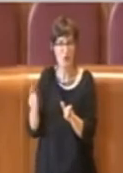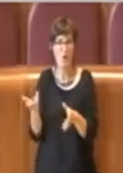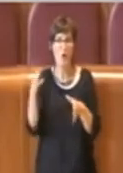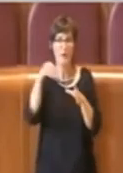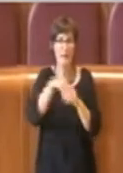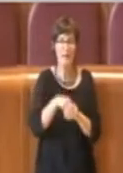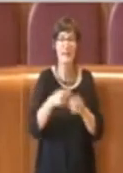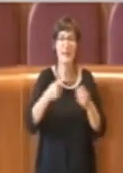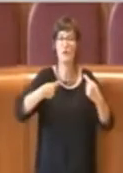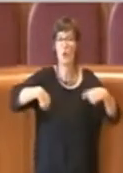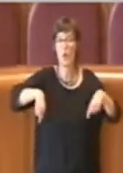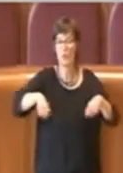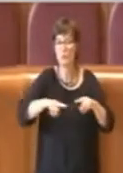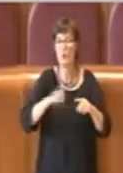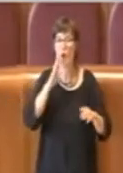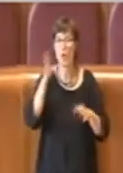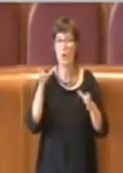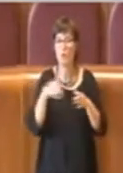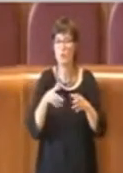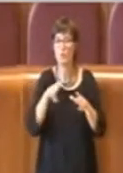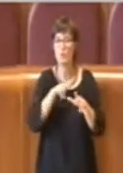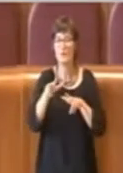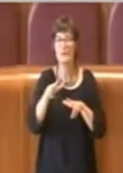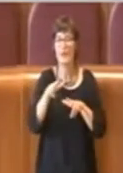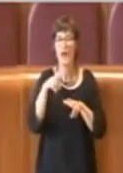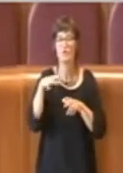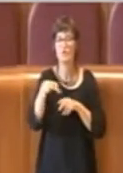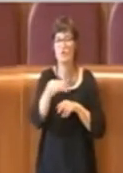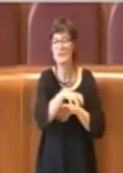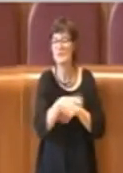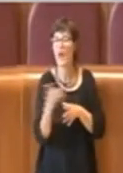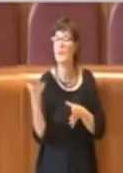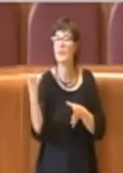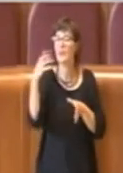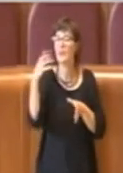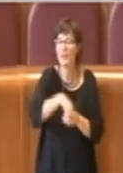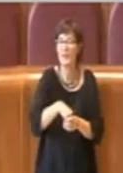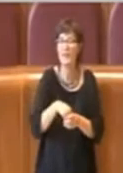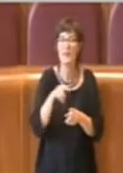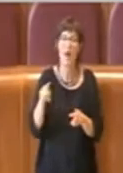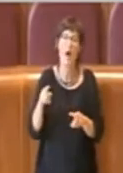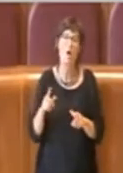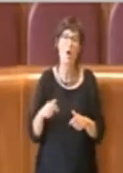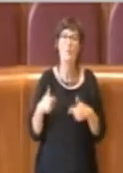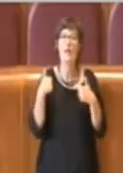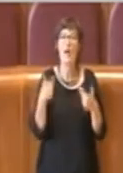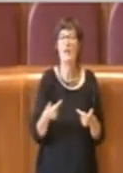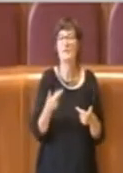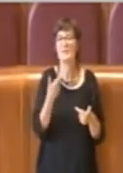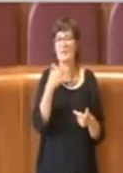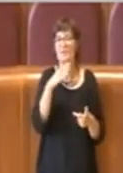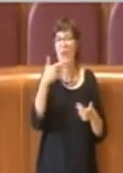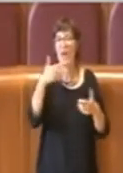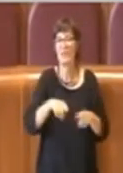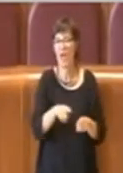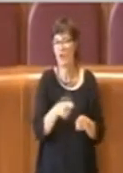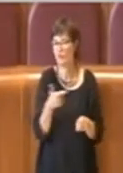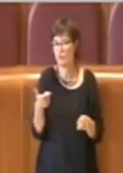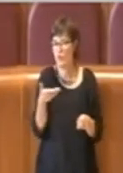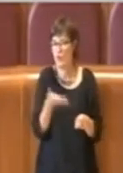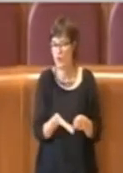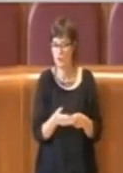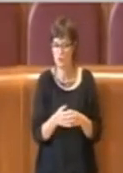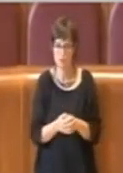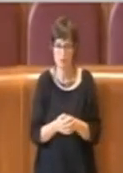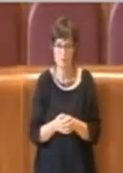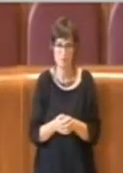rappresentativi, che riteniamo comunque di voler garantire. Ogni gruppo, abbiamo detto, vota insieme a se stesso e